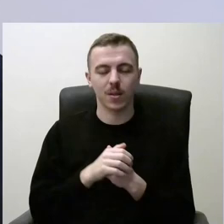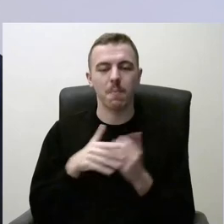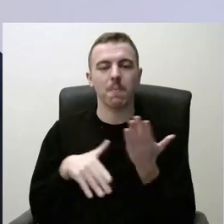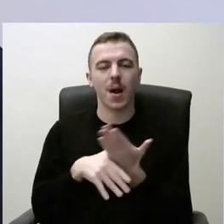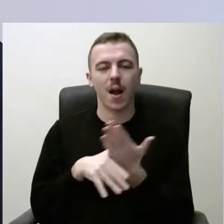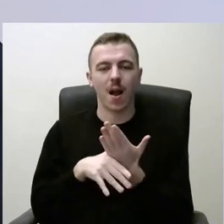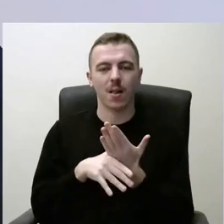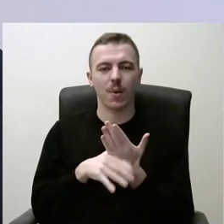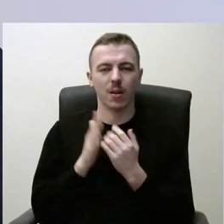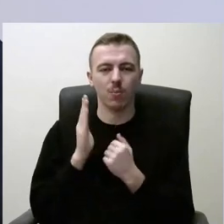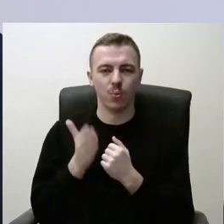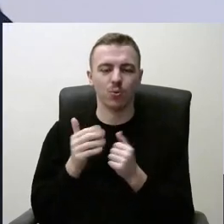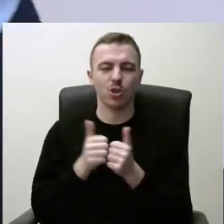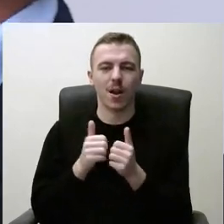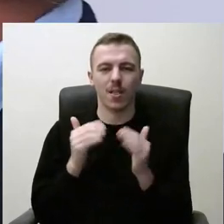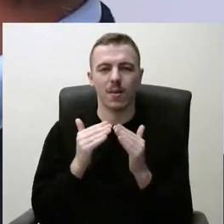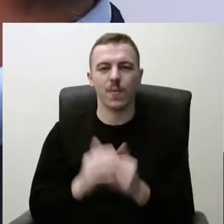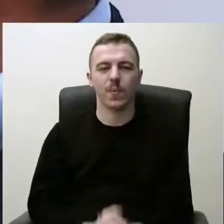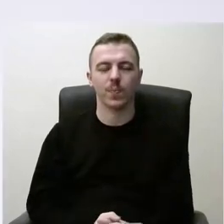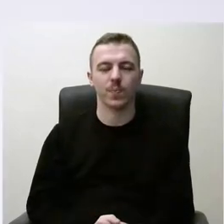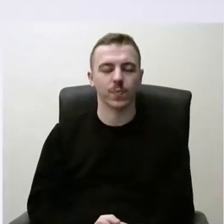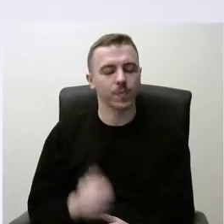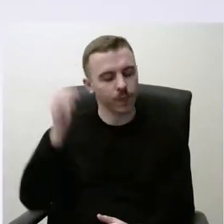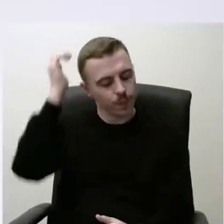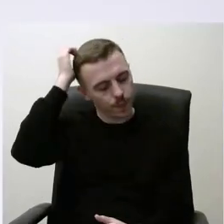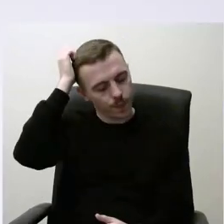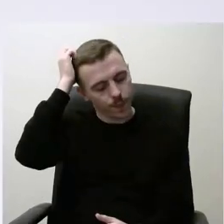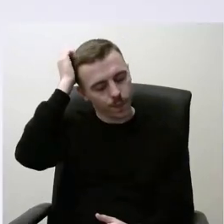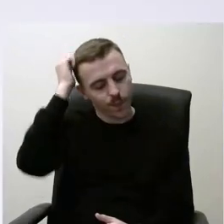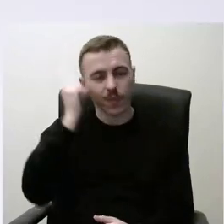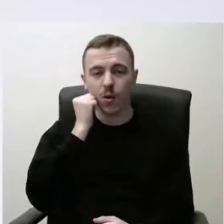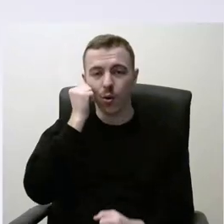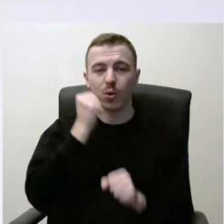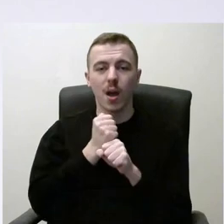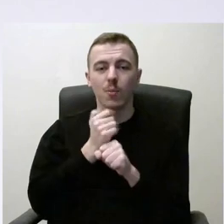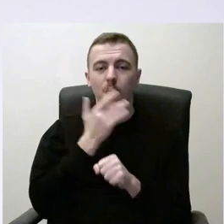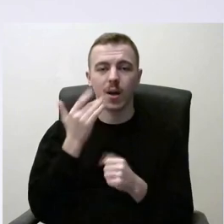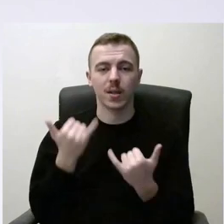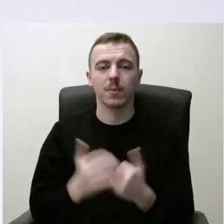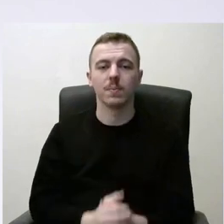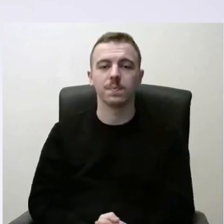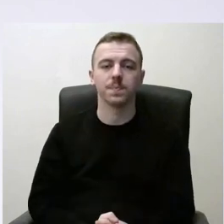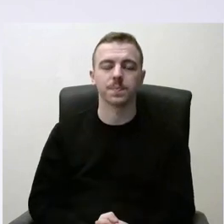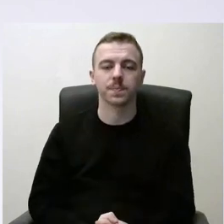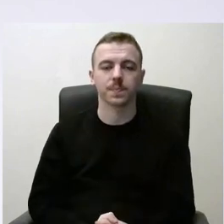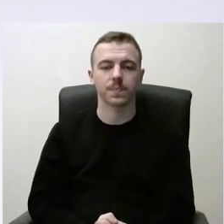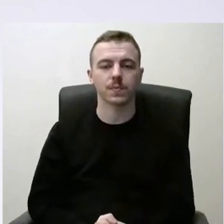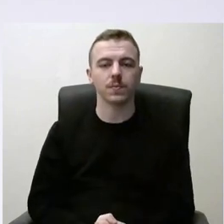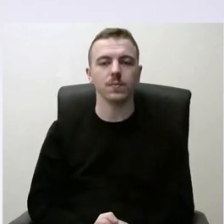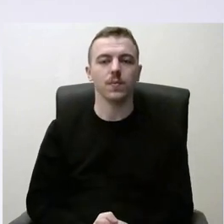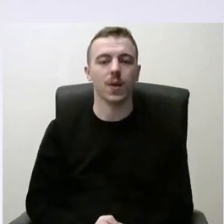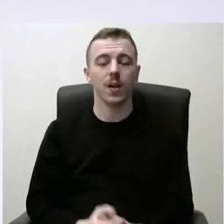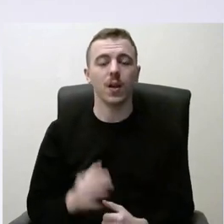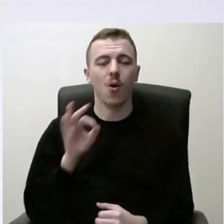būtų arti jo namu. Dėkuoju. Darbo partija, prašau. Kalbėdame apie sveikos gyvencinio